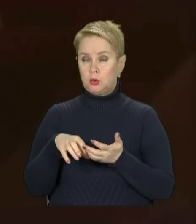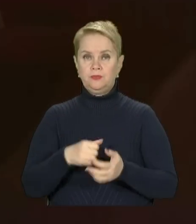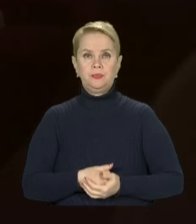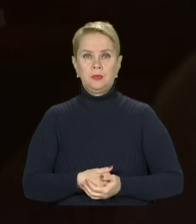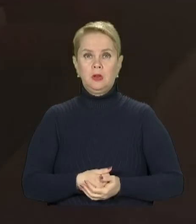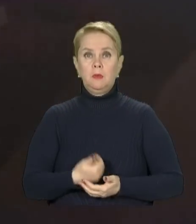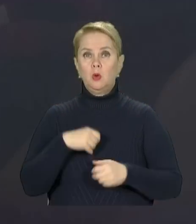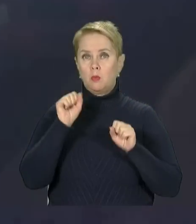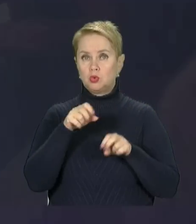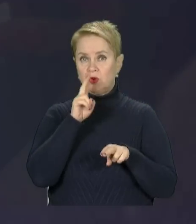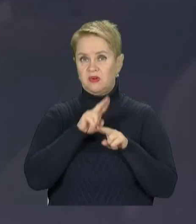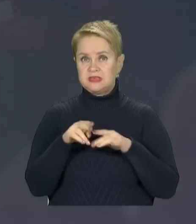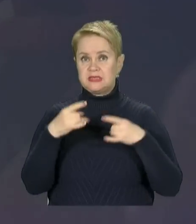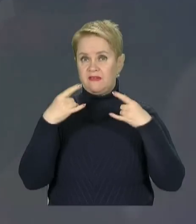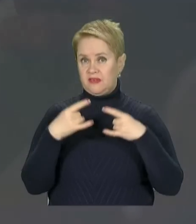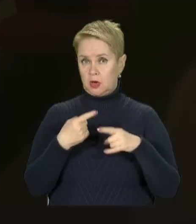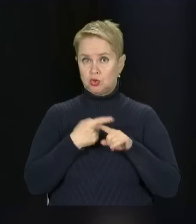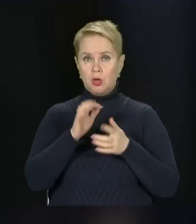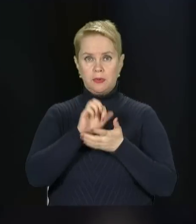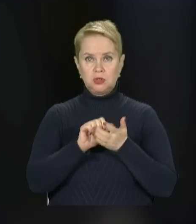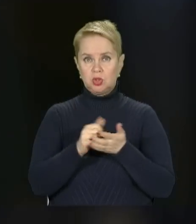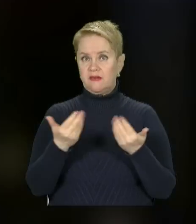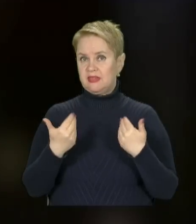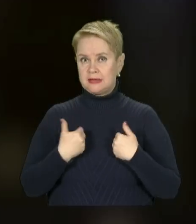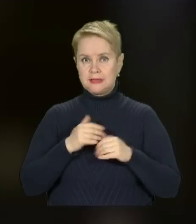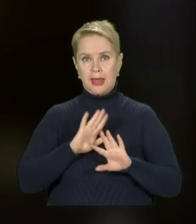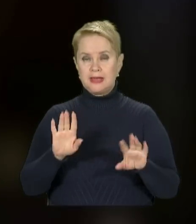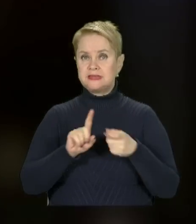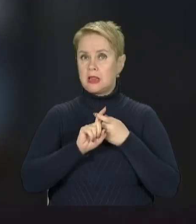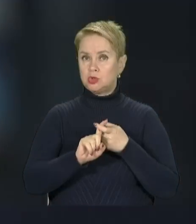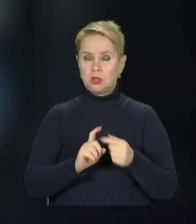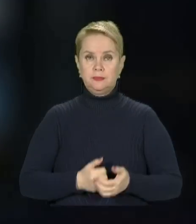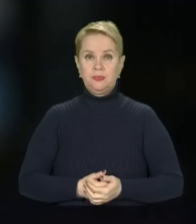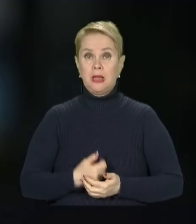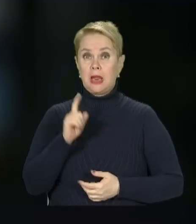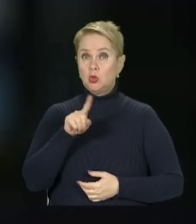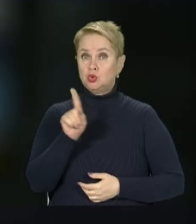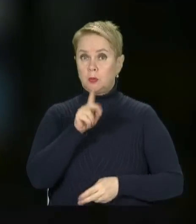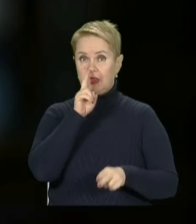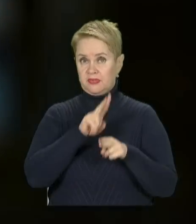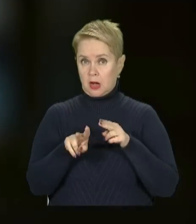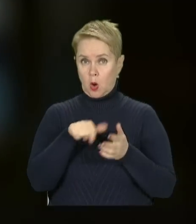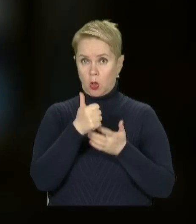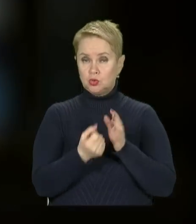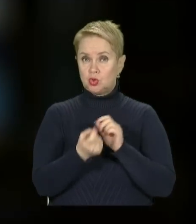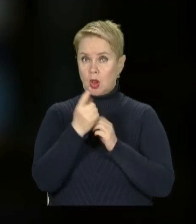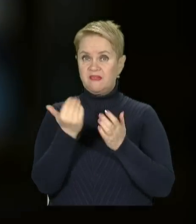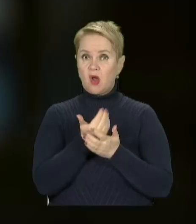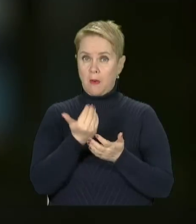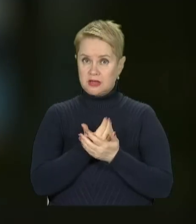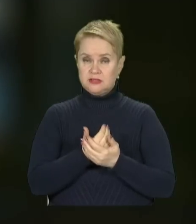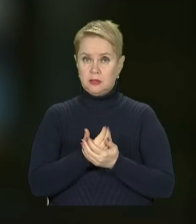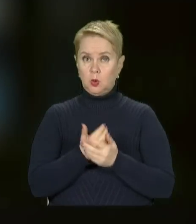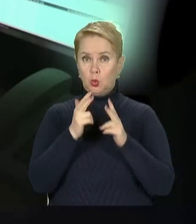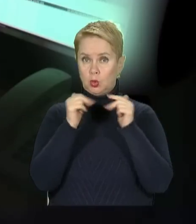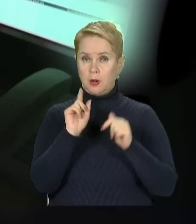інфраструктури ми можемо випасти з ефіру через причини, які від нас не залежать. Для того, щоб не втратити головне джерело інформації